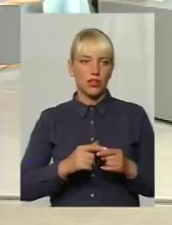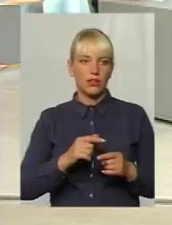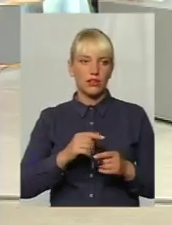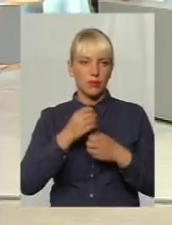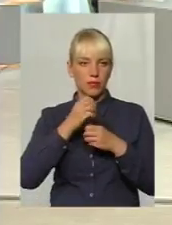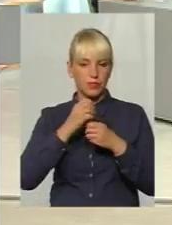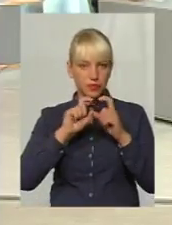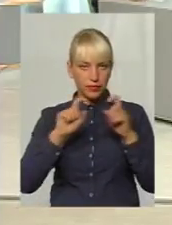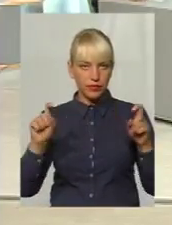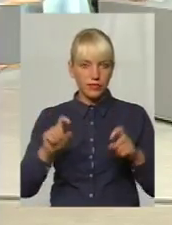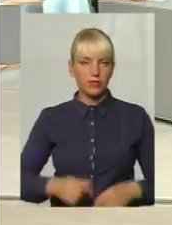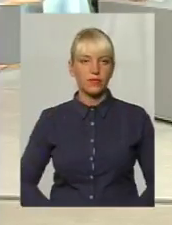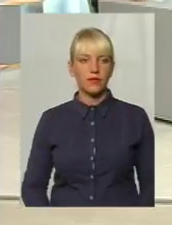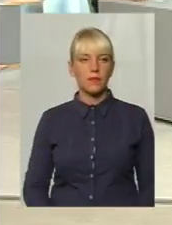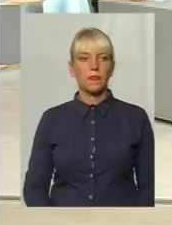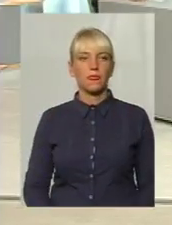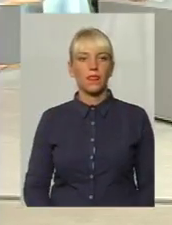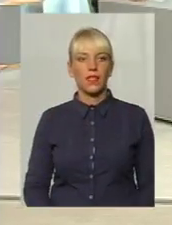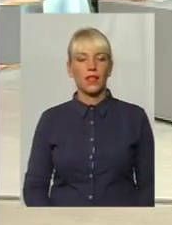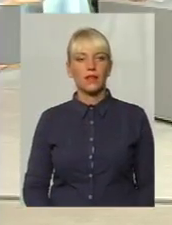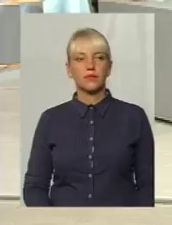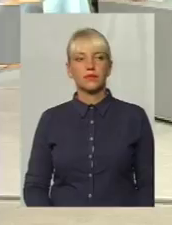зрозумію. Дякую. Пані Валена, це, мабуть,